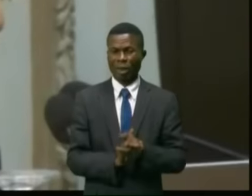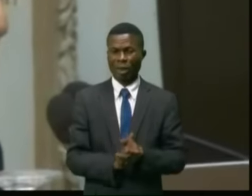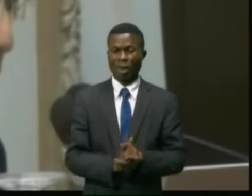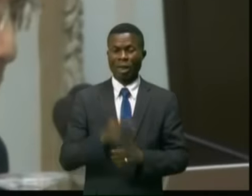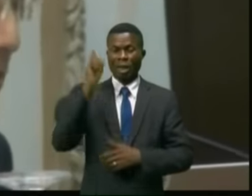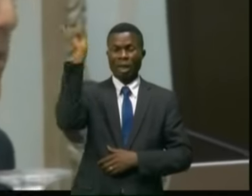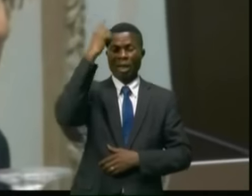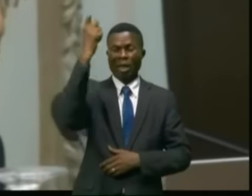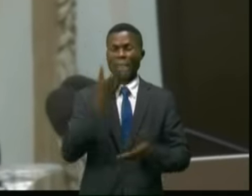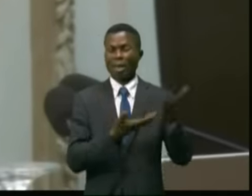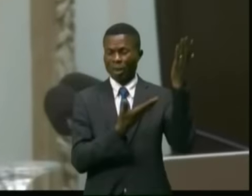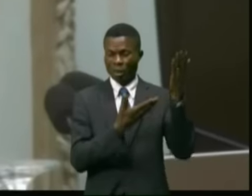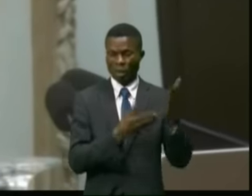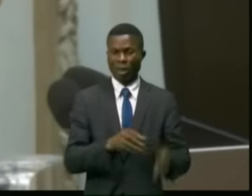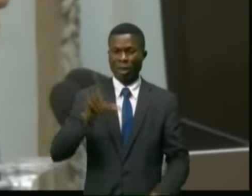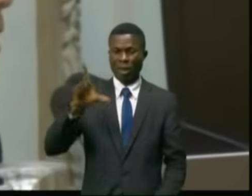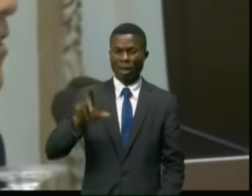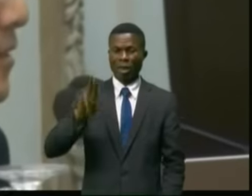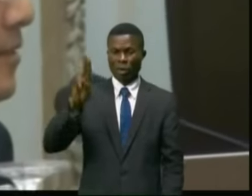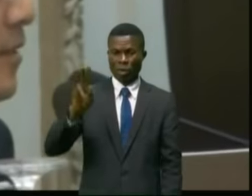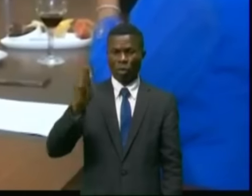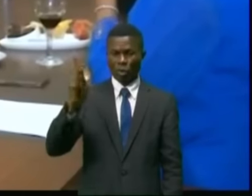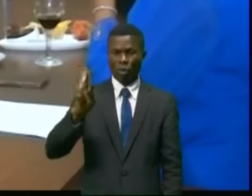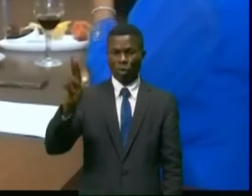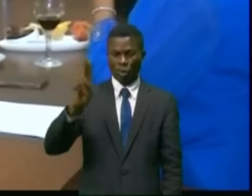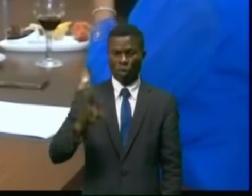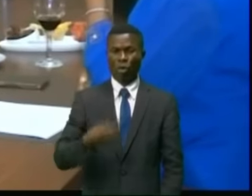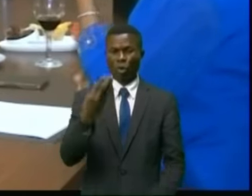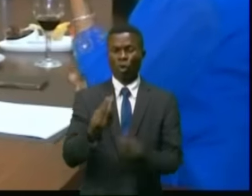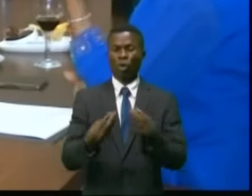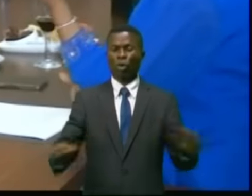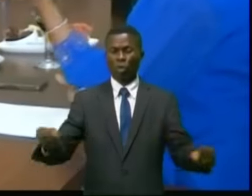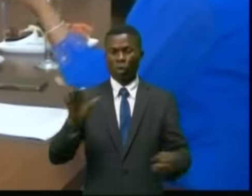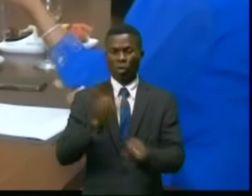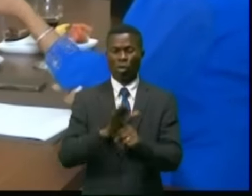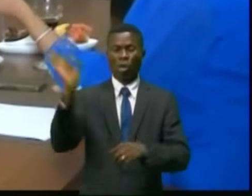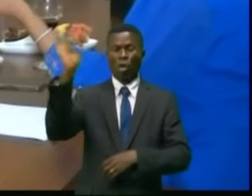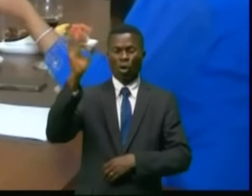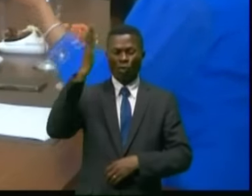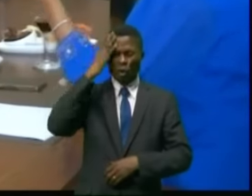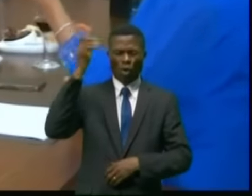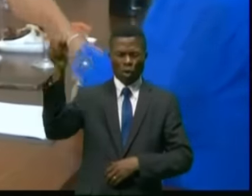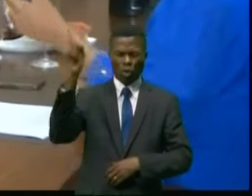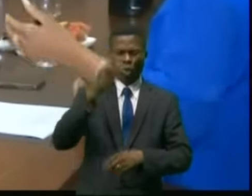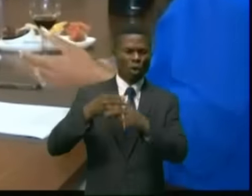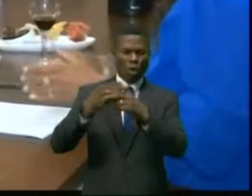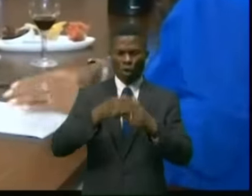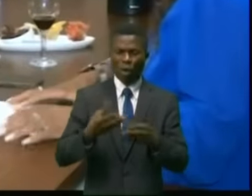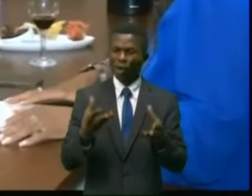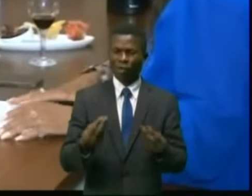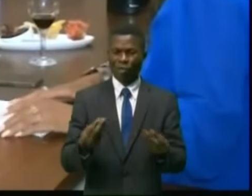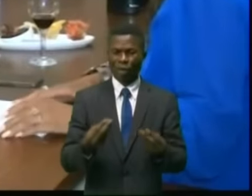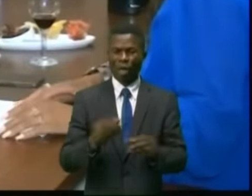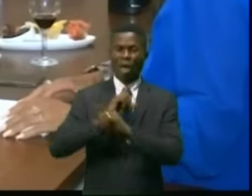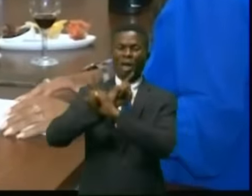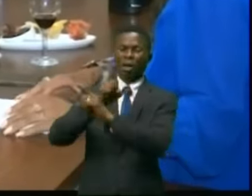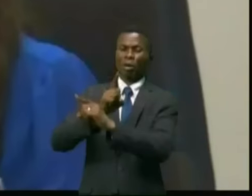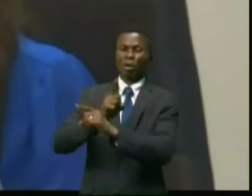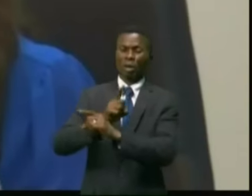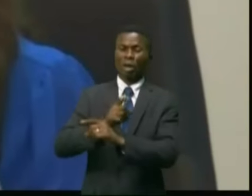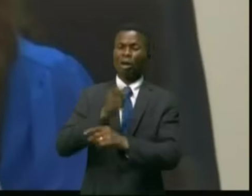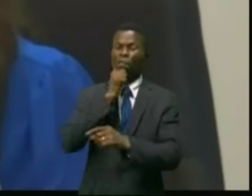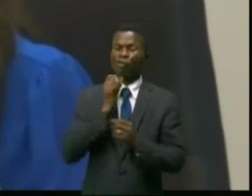satellites, Lwokung peut garantir les relevés topographiques de nos forêts leur surveillance afin de prévenir des